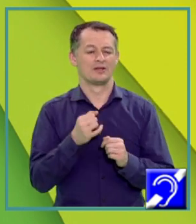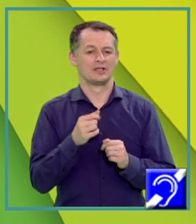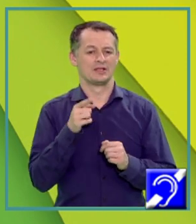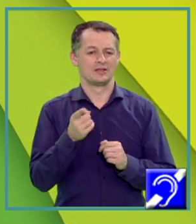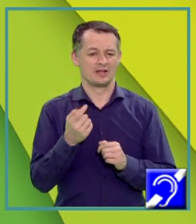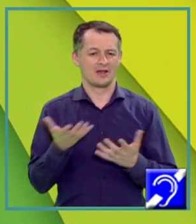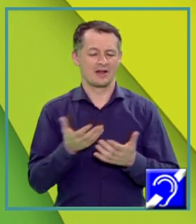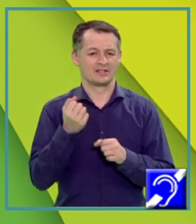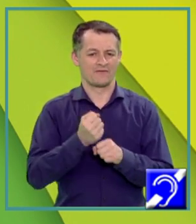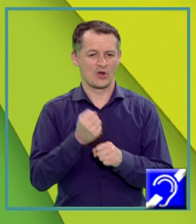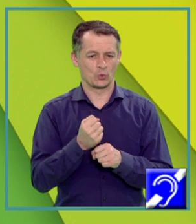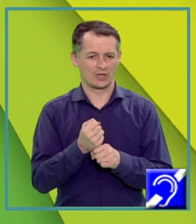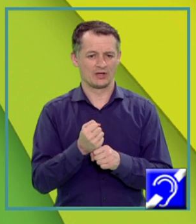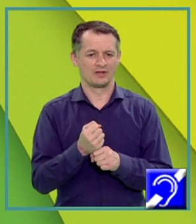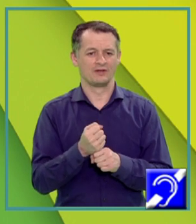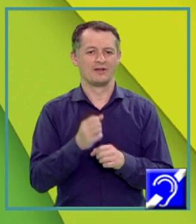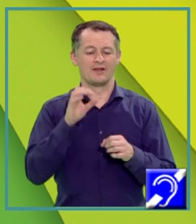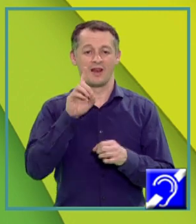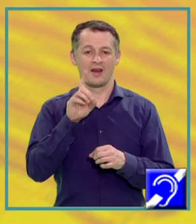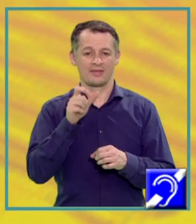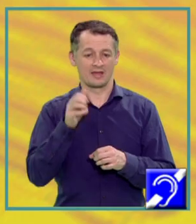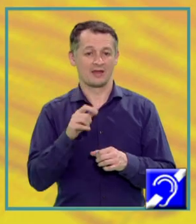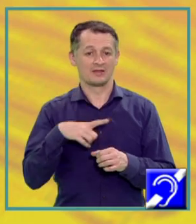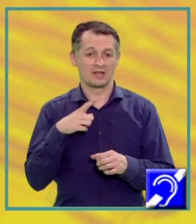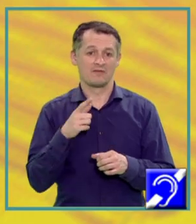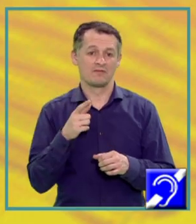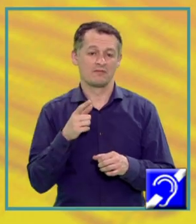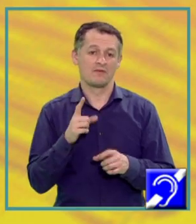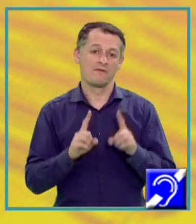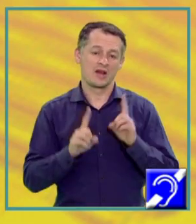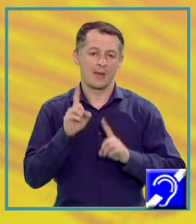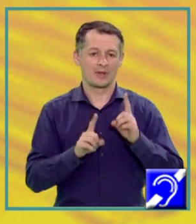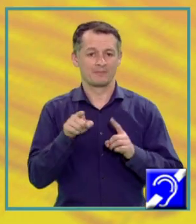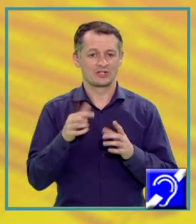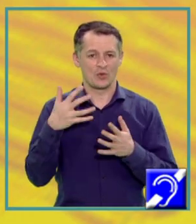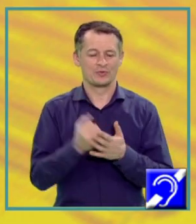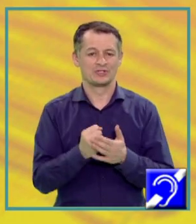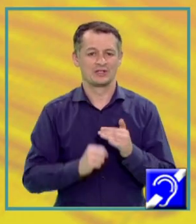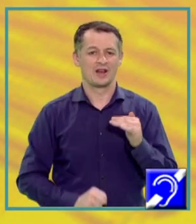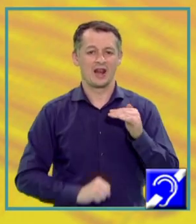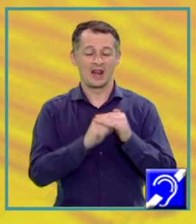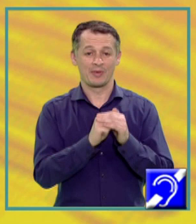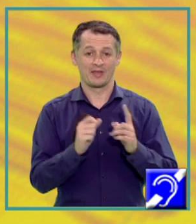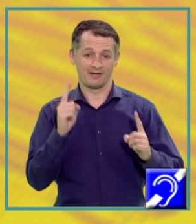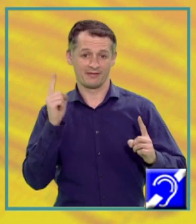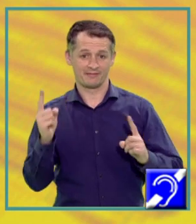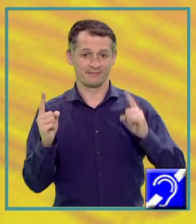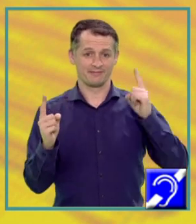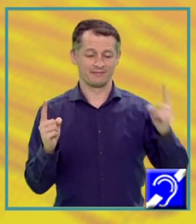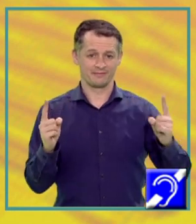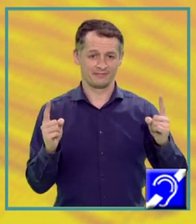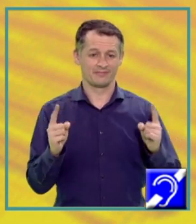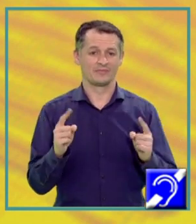confecționată lentila este variabil Am obținut astfel limitele între care este cuprinsă